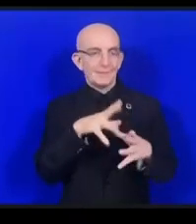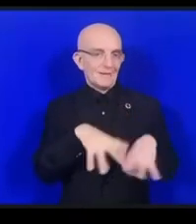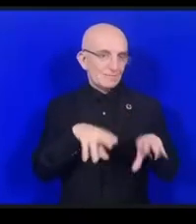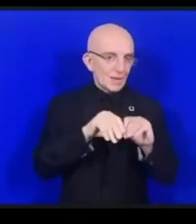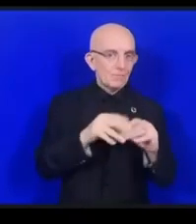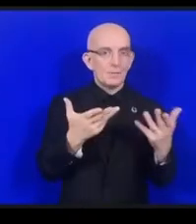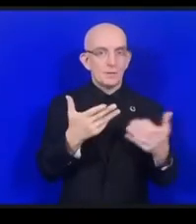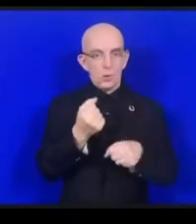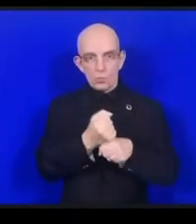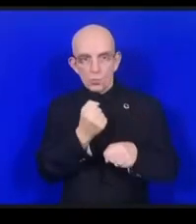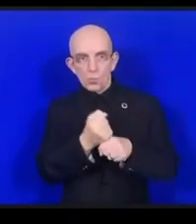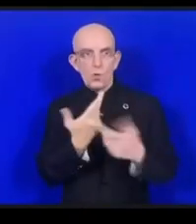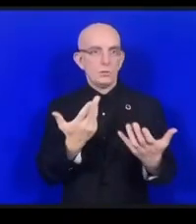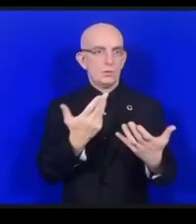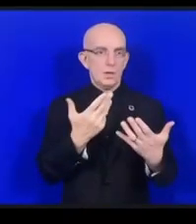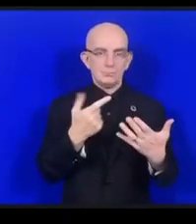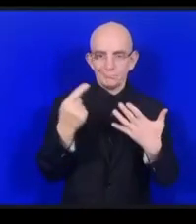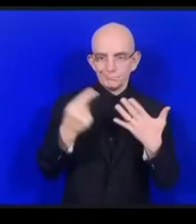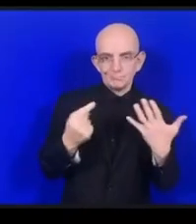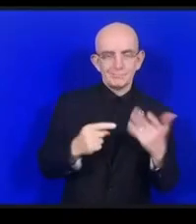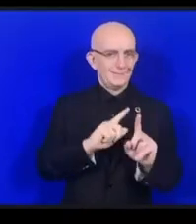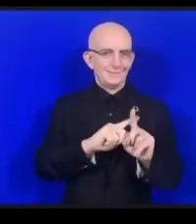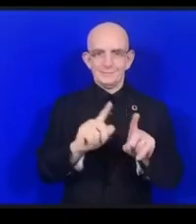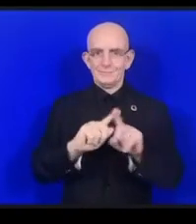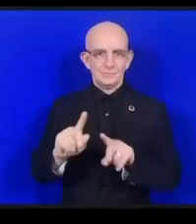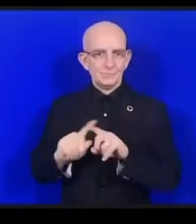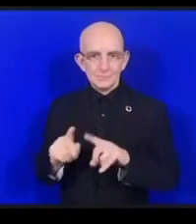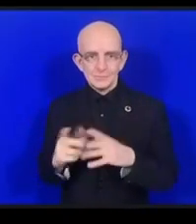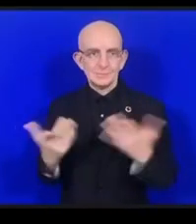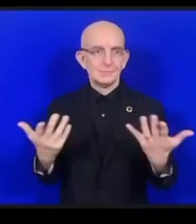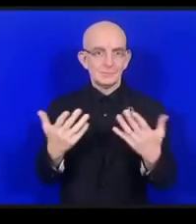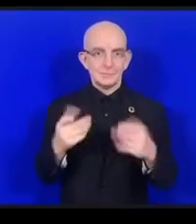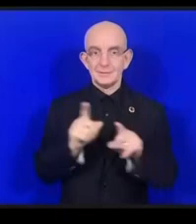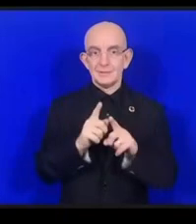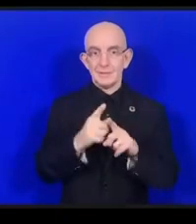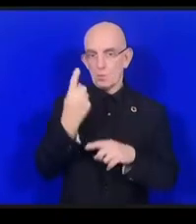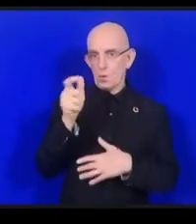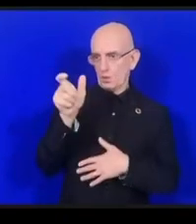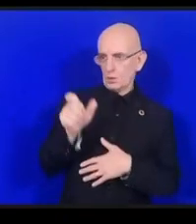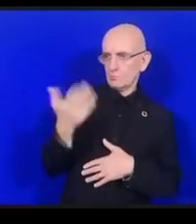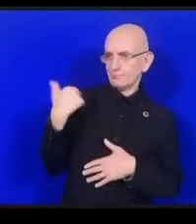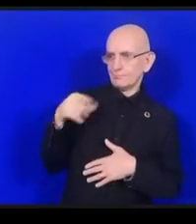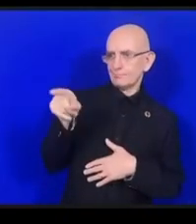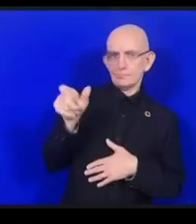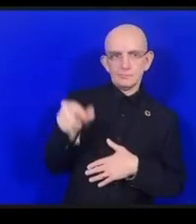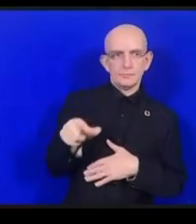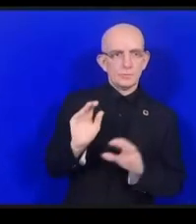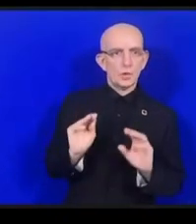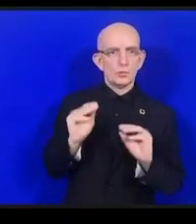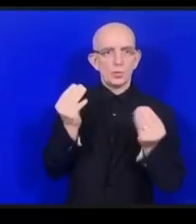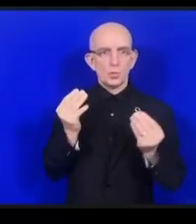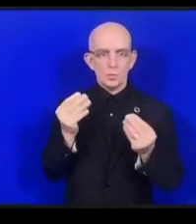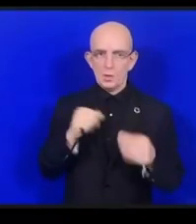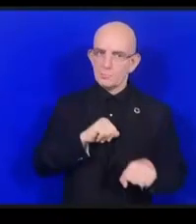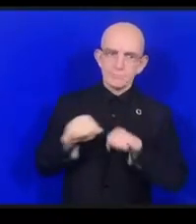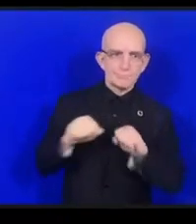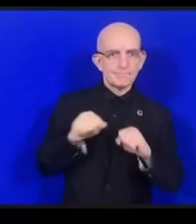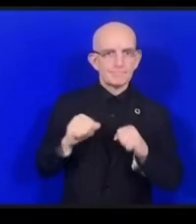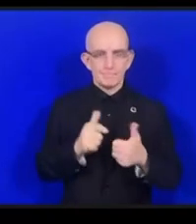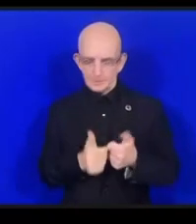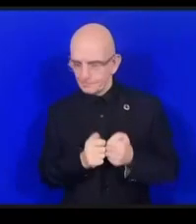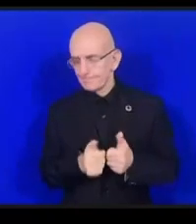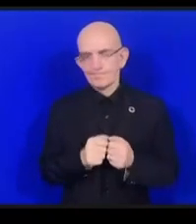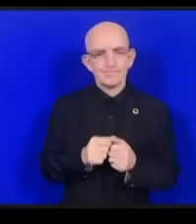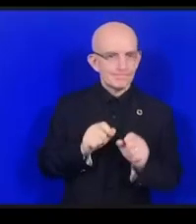仕事であったりいろんなことをやっているわけですそして積極的にこの若い人たちを